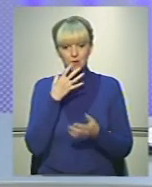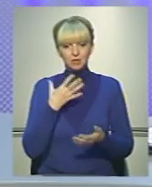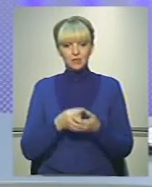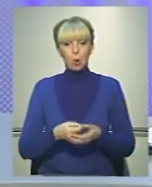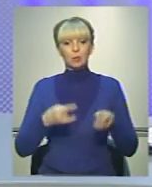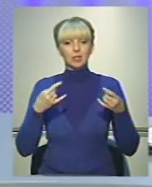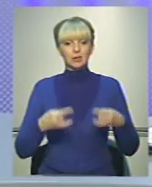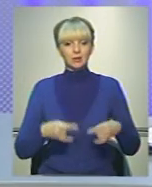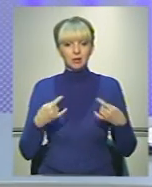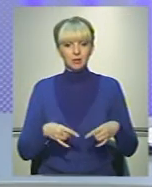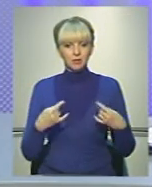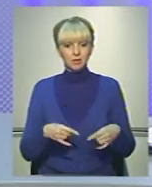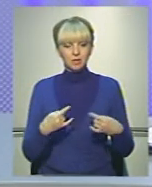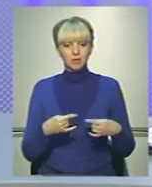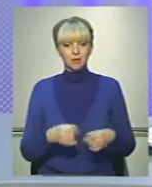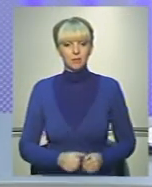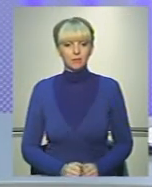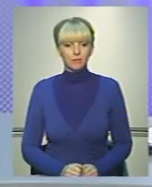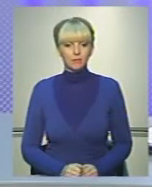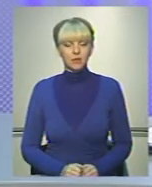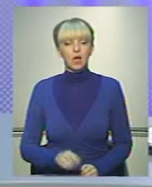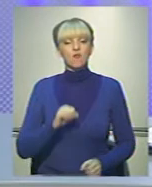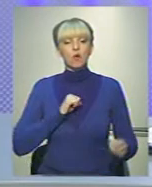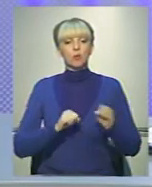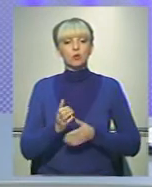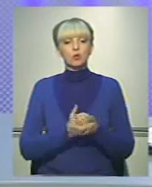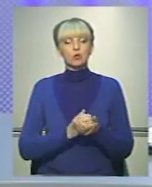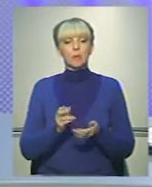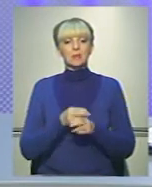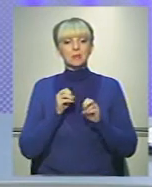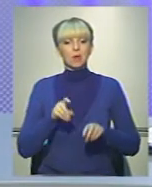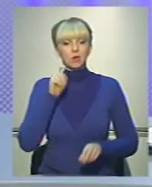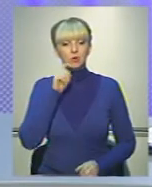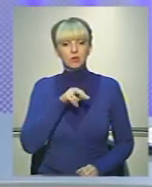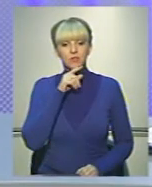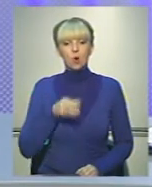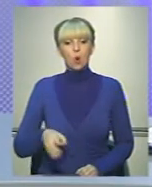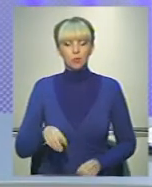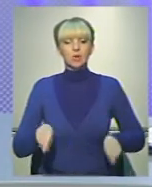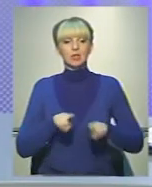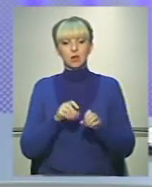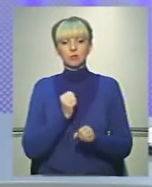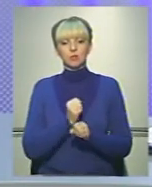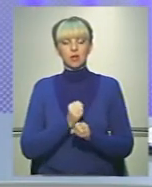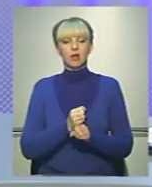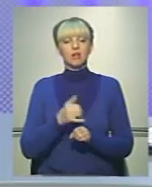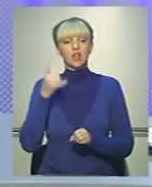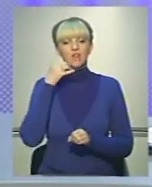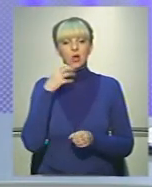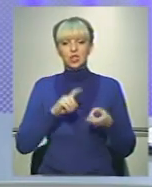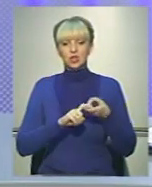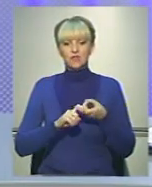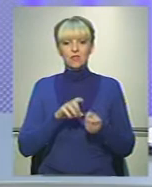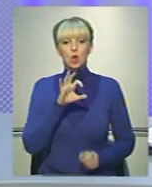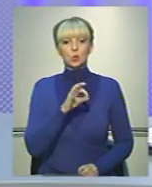«Собачка», «ССЮ», «ГОВ-ЮЕЙ». В управлінні Служби безпеки України в Чернівецькій області також функціонує телефон гарячої лінії